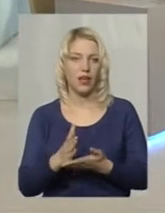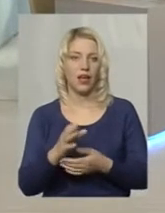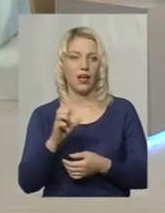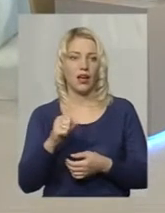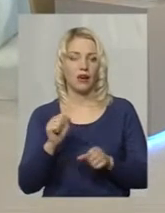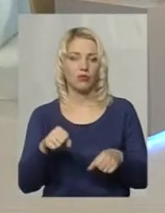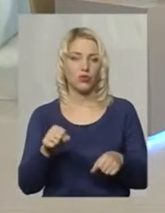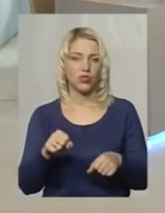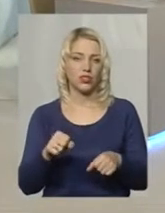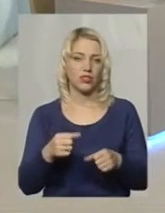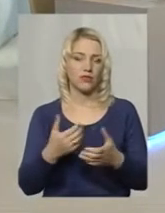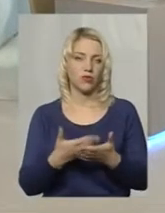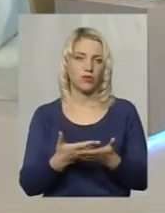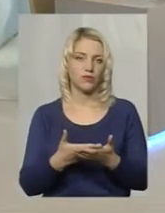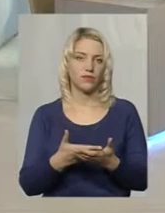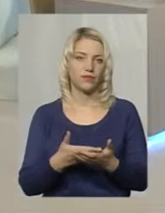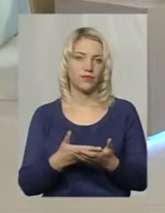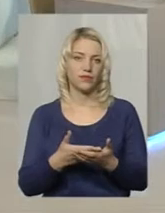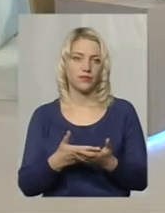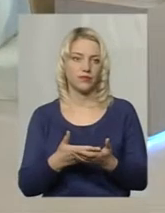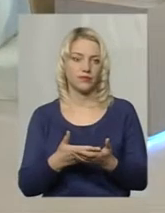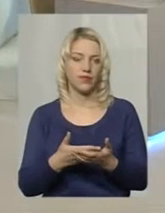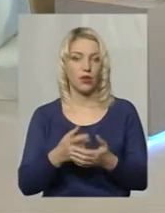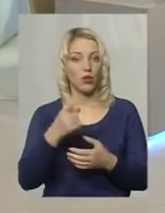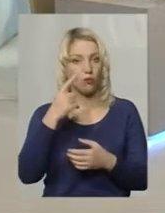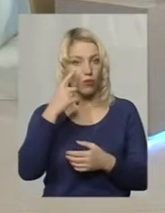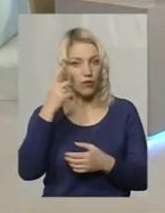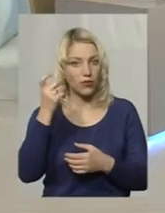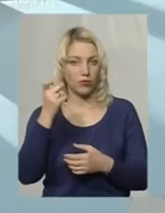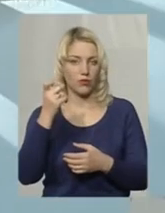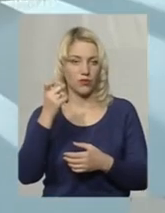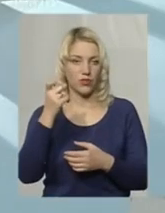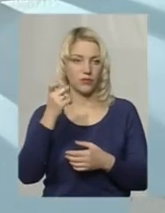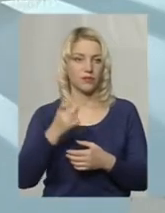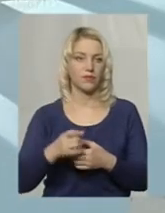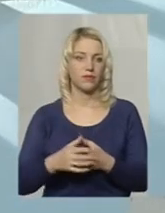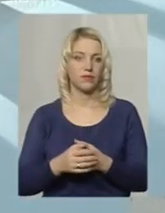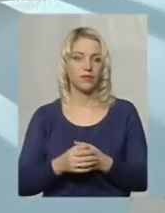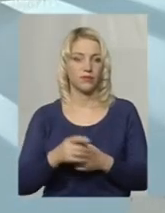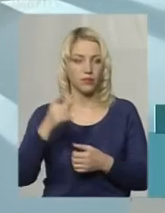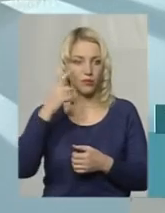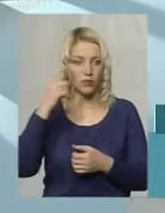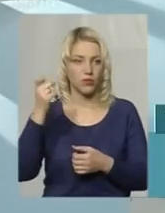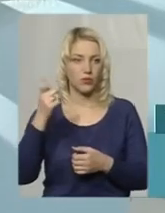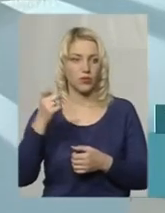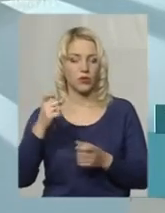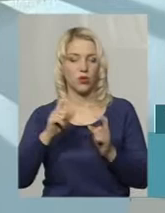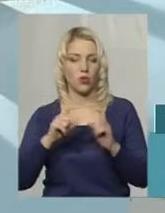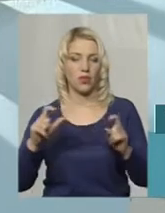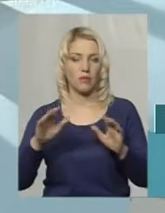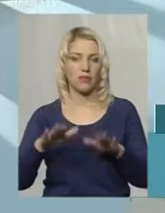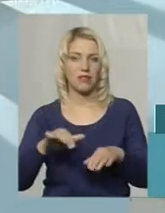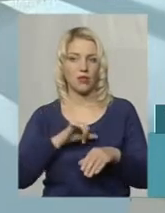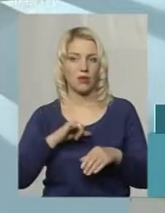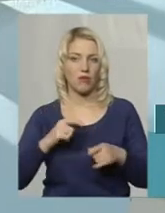Можливо, навіть повідомивши, там потрібно повідомити органів місцевого суворідування